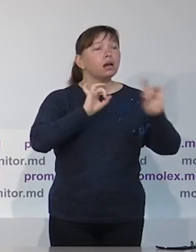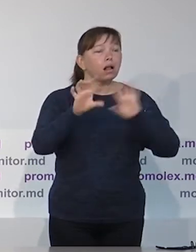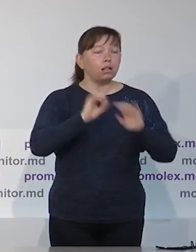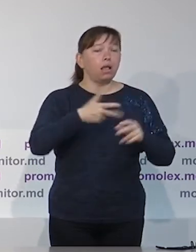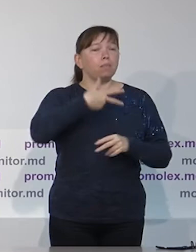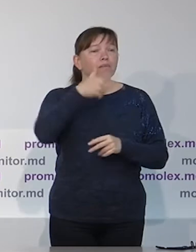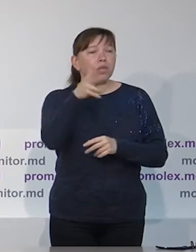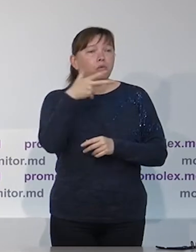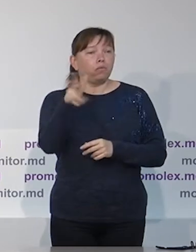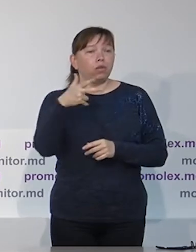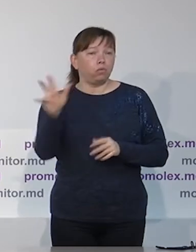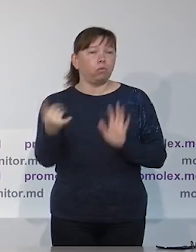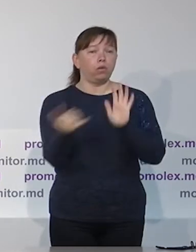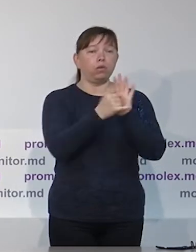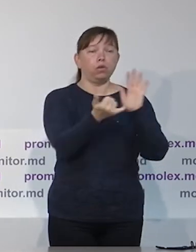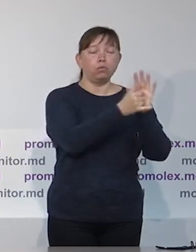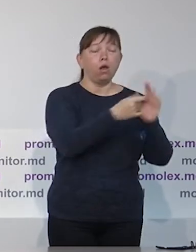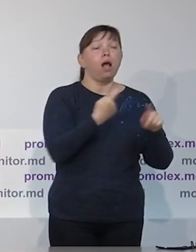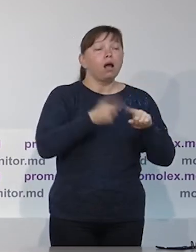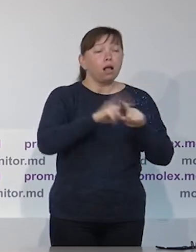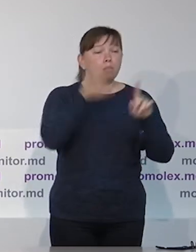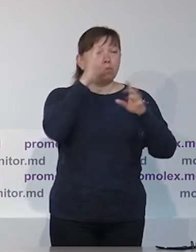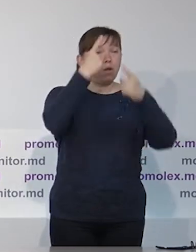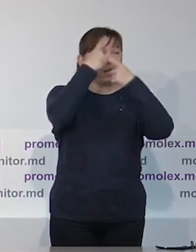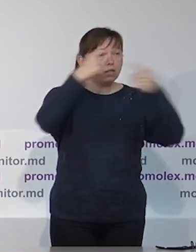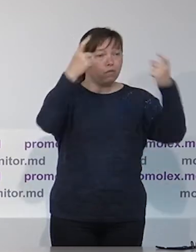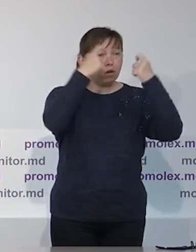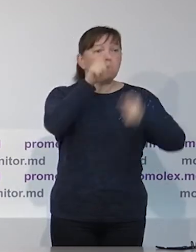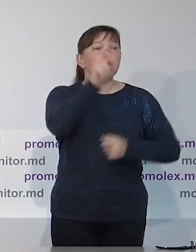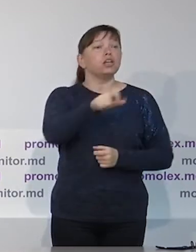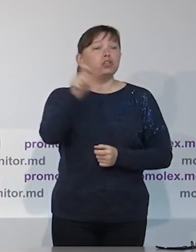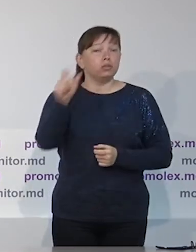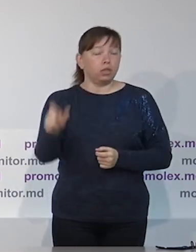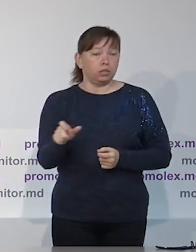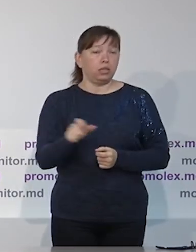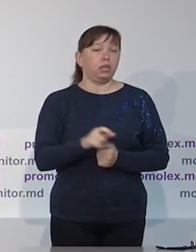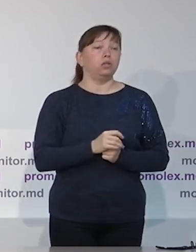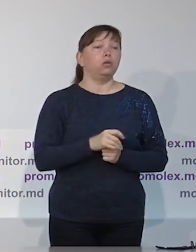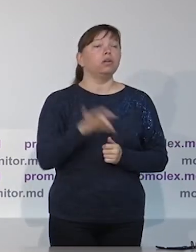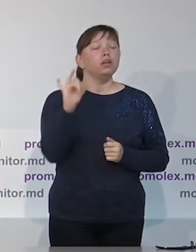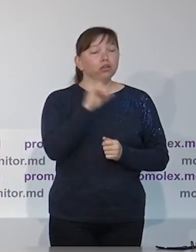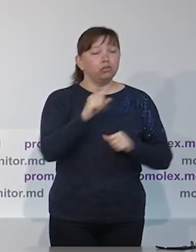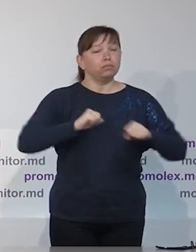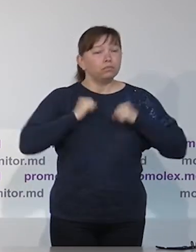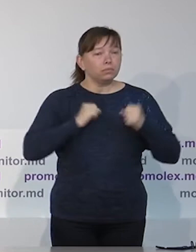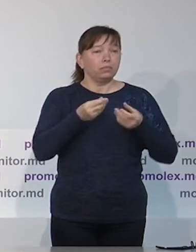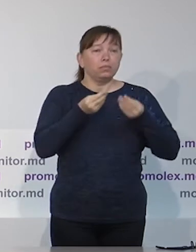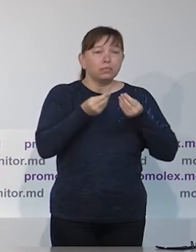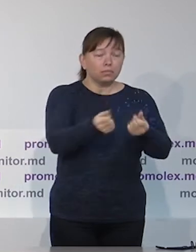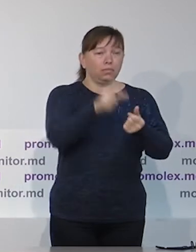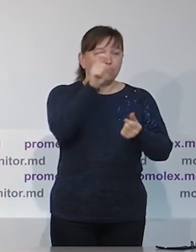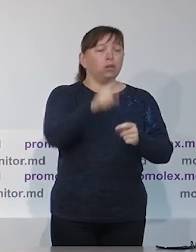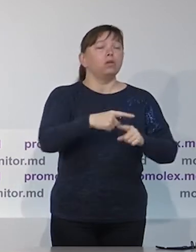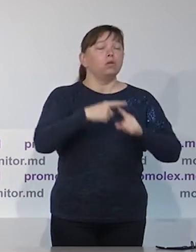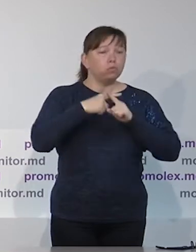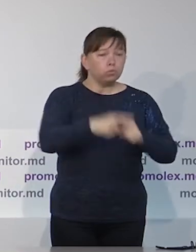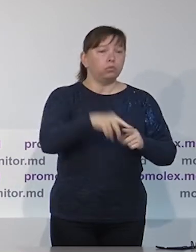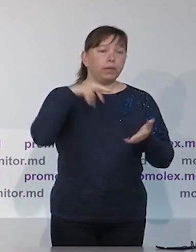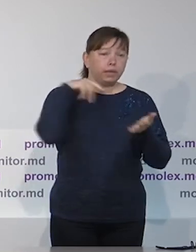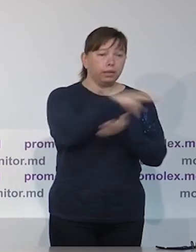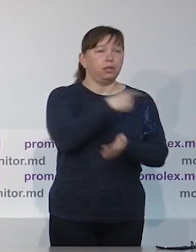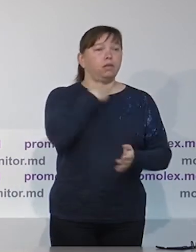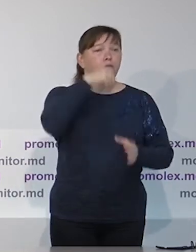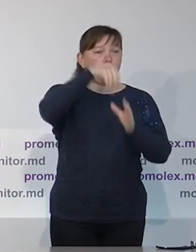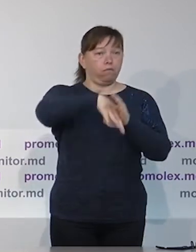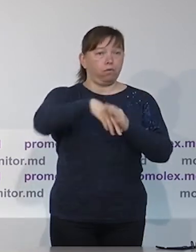и просвещение избирателей. И с этой целью мы будем проводить разные мероприятия, и в первую очередь традиционно мы